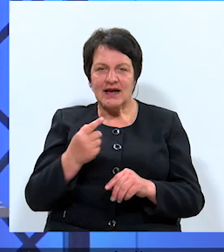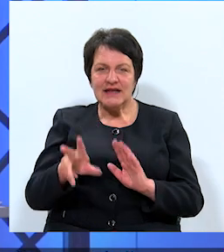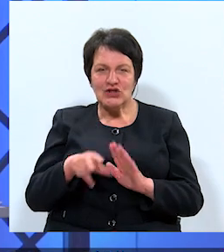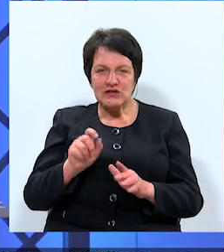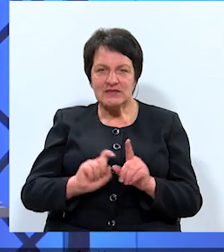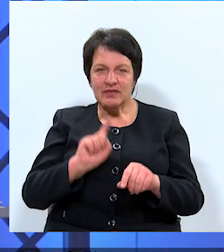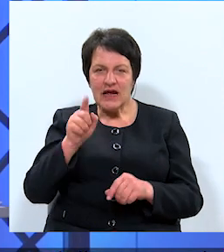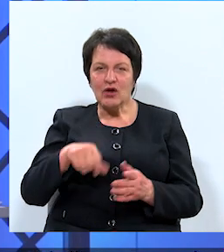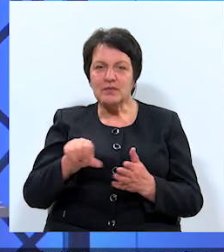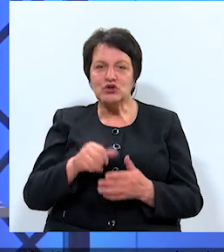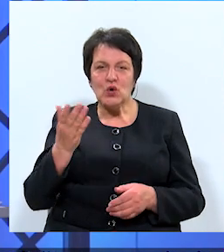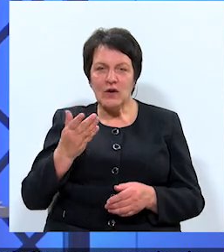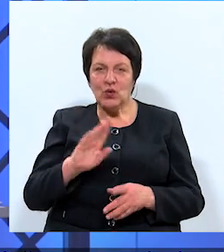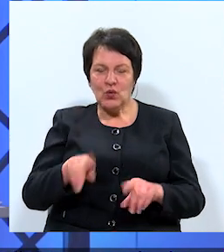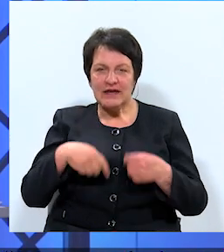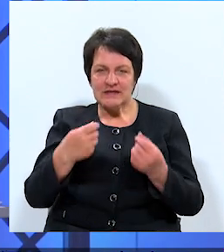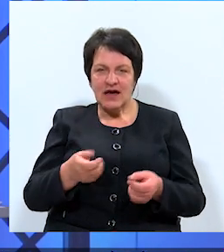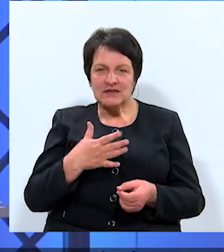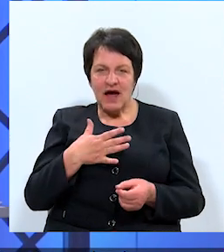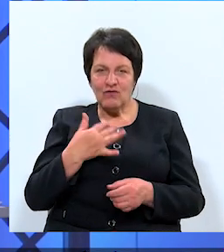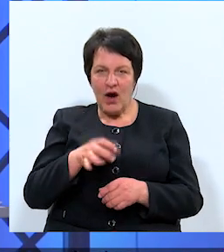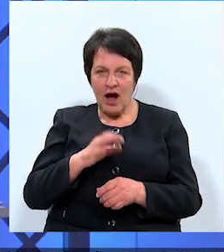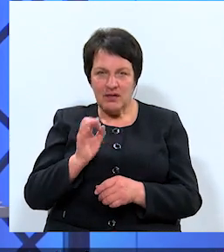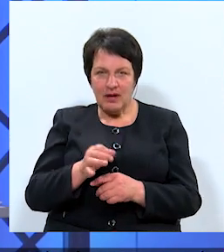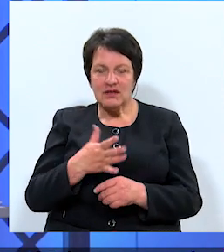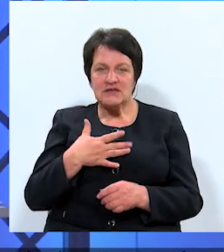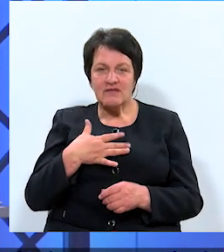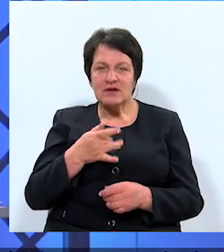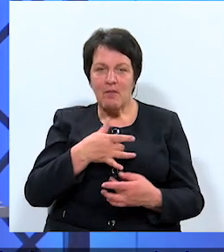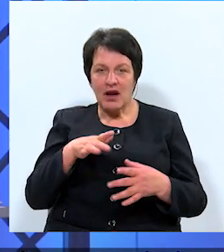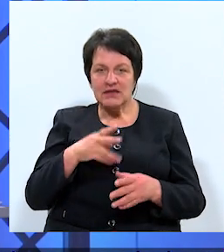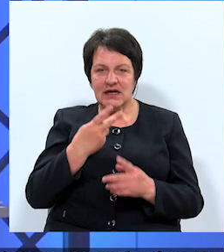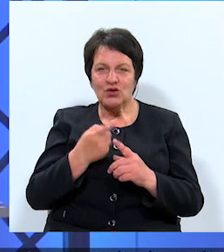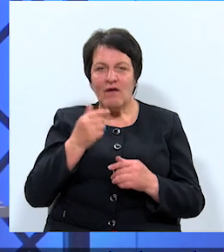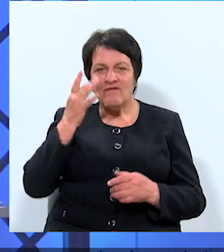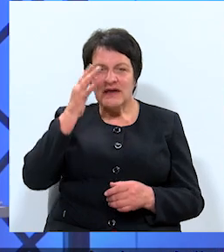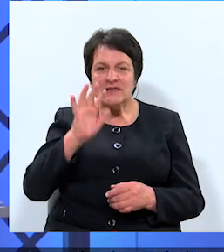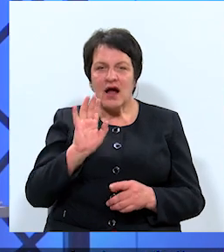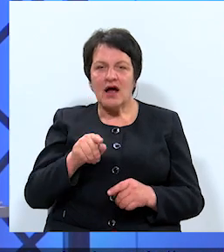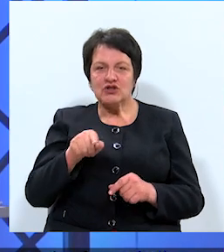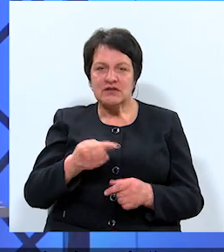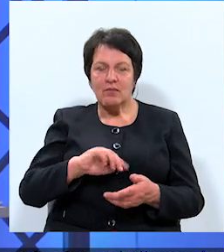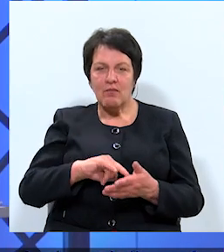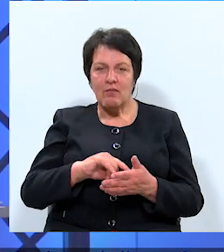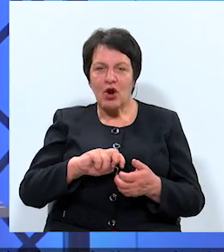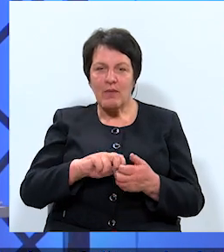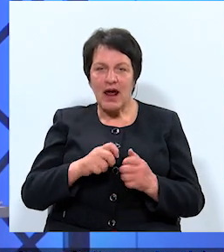nākamos runātājs, kuras niekas savu atbildi, savus partijas redzējumu un vīziju par to, kā tad šīs problēmas risināt.